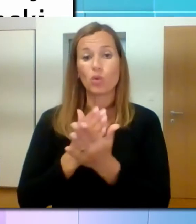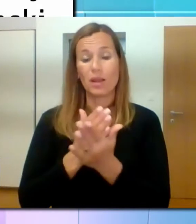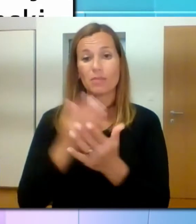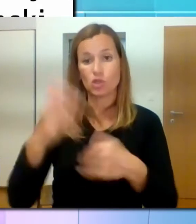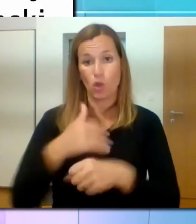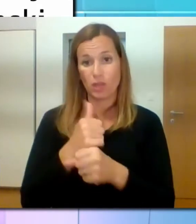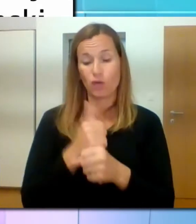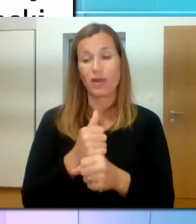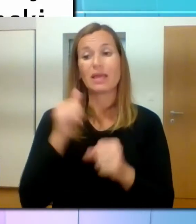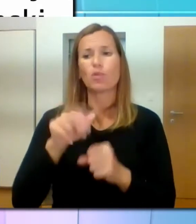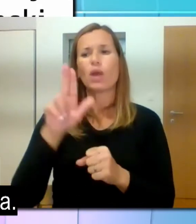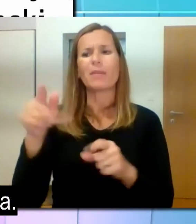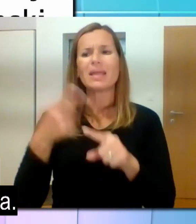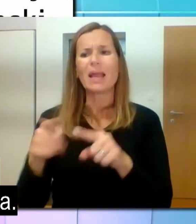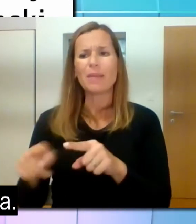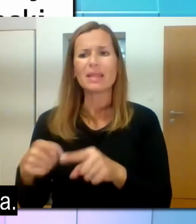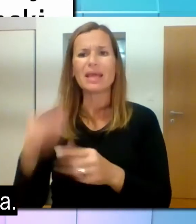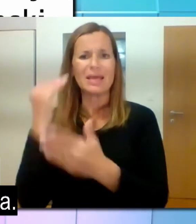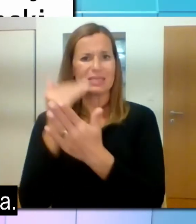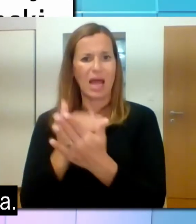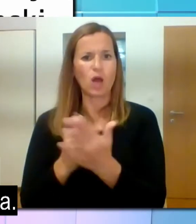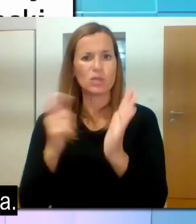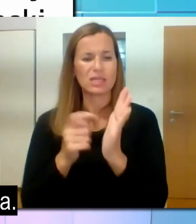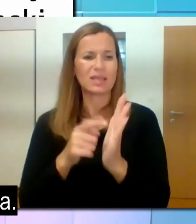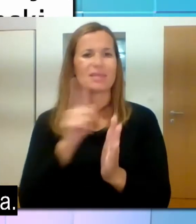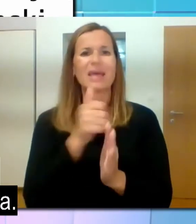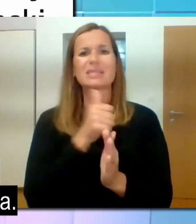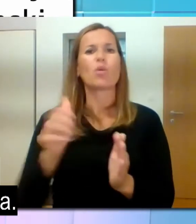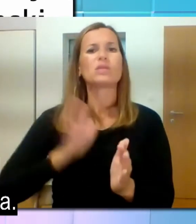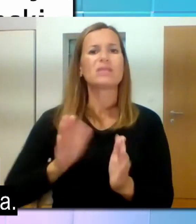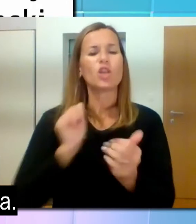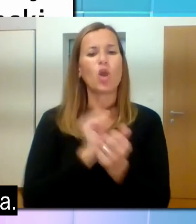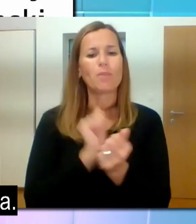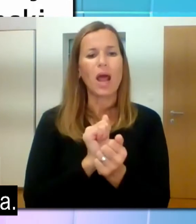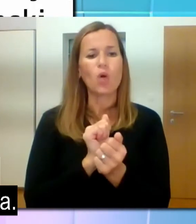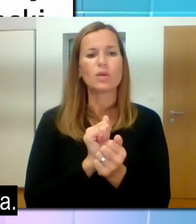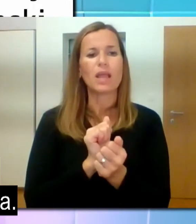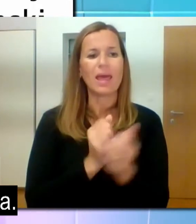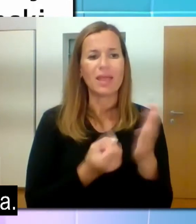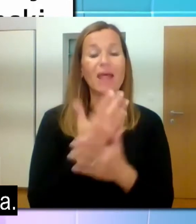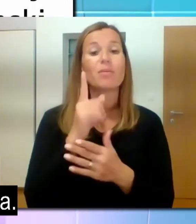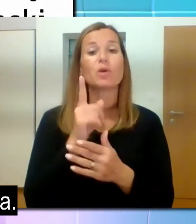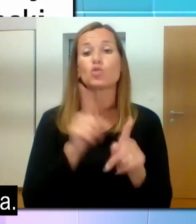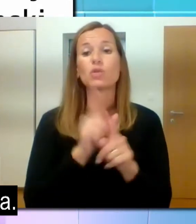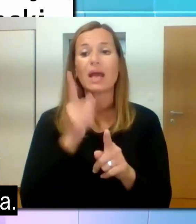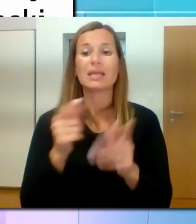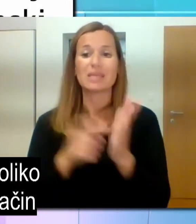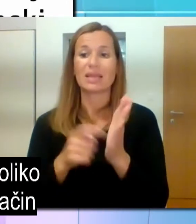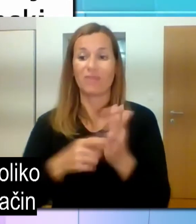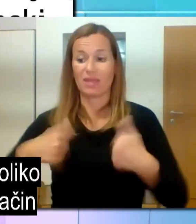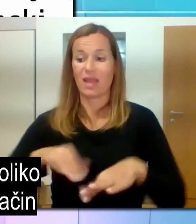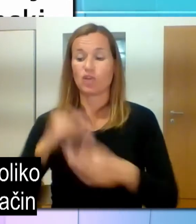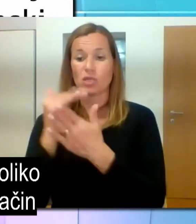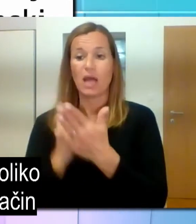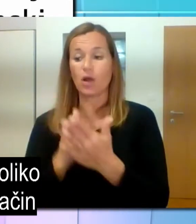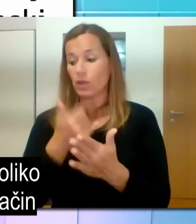in se mesečno poroča o realizaciji te pogodbe skozi plačane stroške dela.